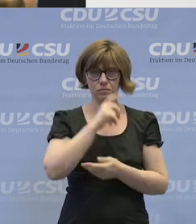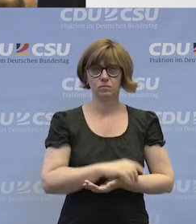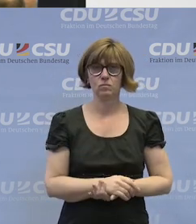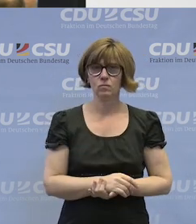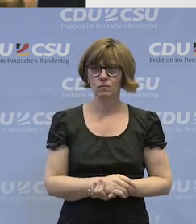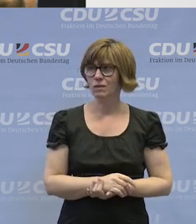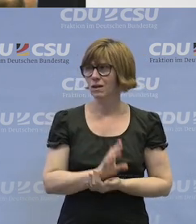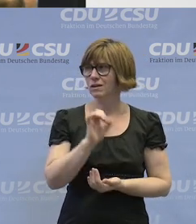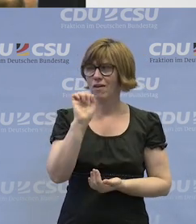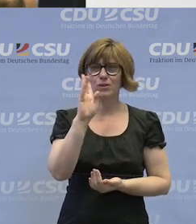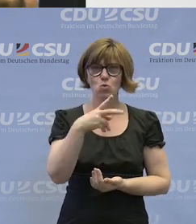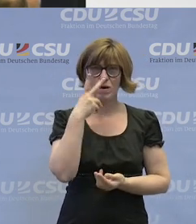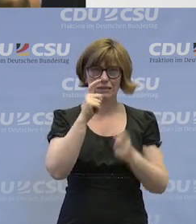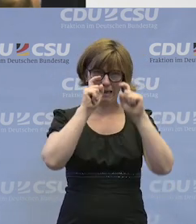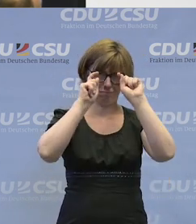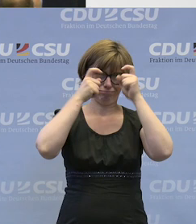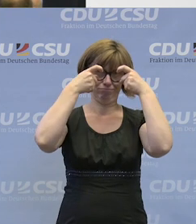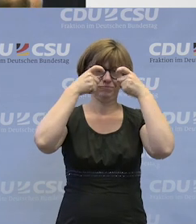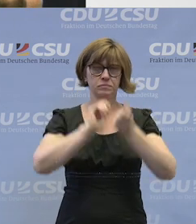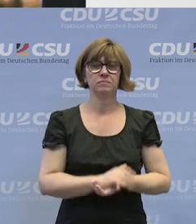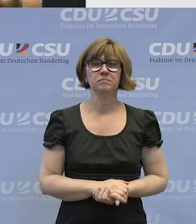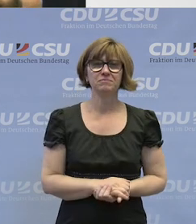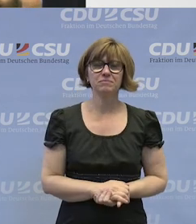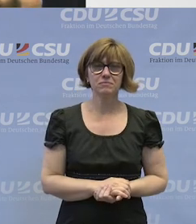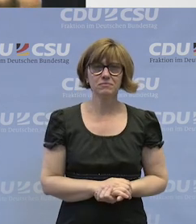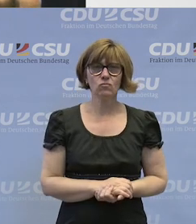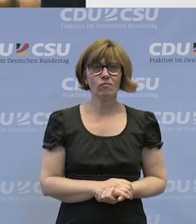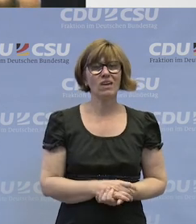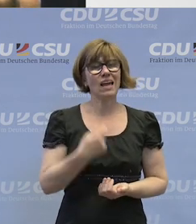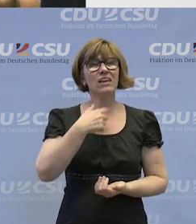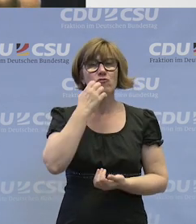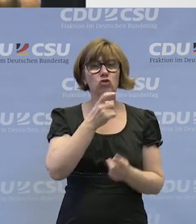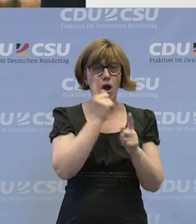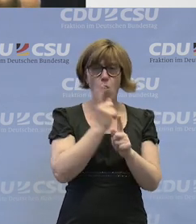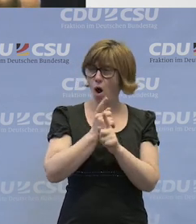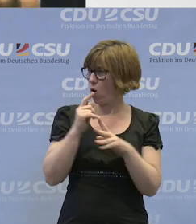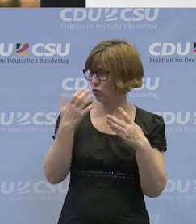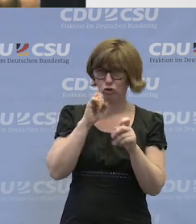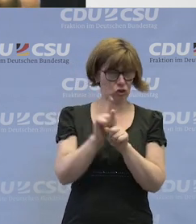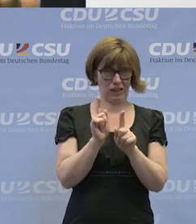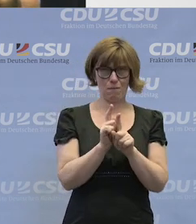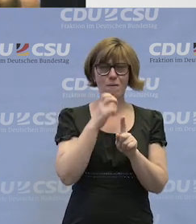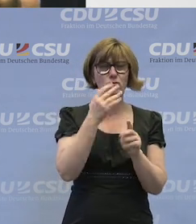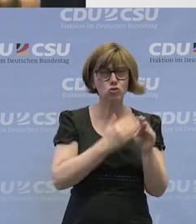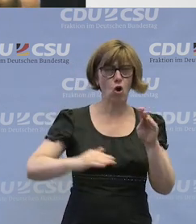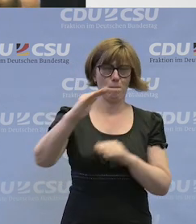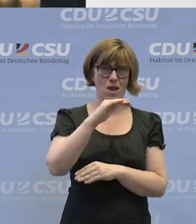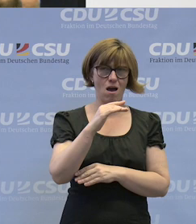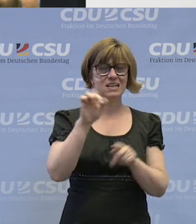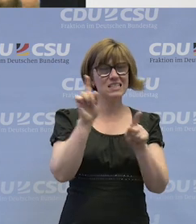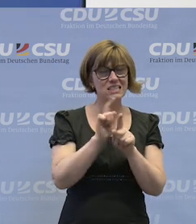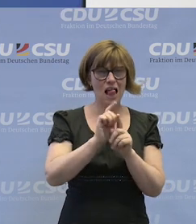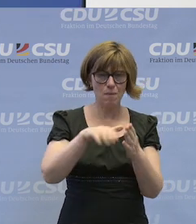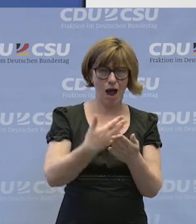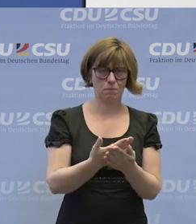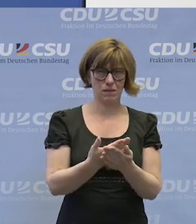Die sind kaum zu übersehen. Gut. Das wünsche ich mir alles auch. Aber ich wünsche mir noch mehr. Es sind wieder die gleichen